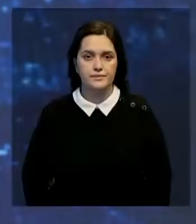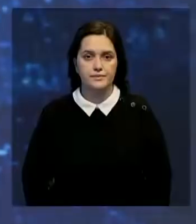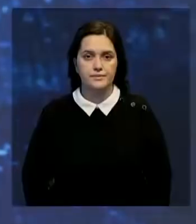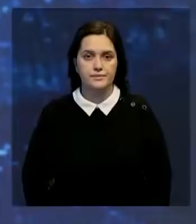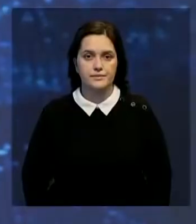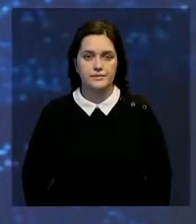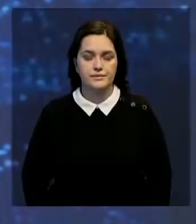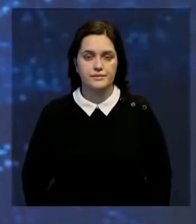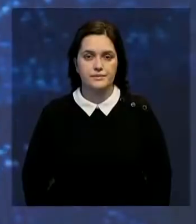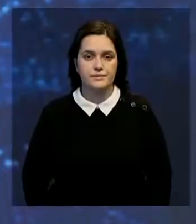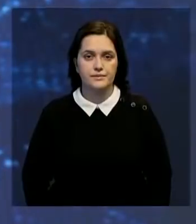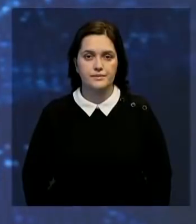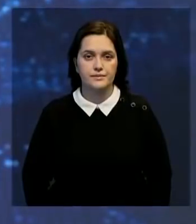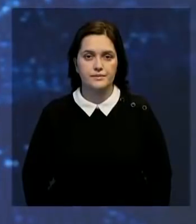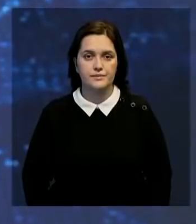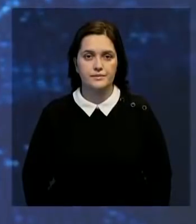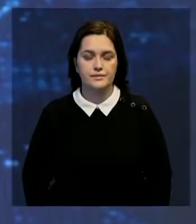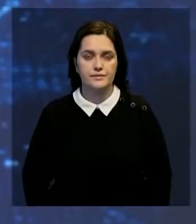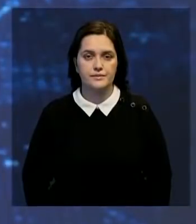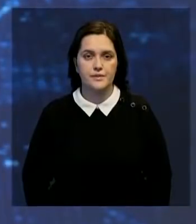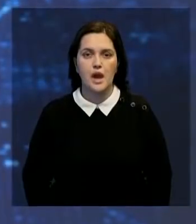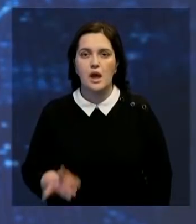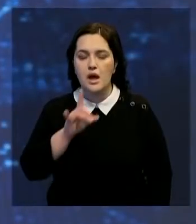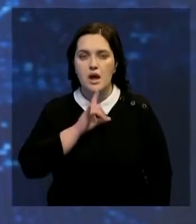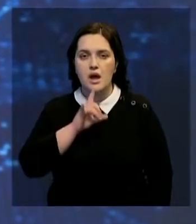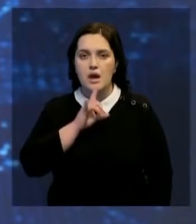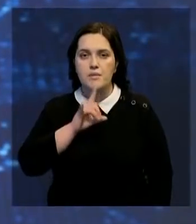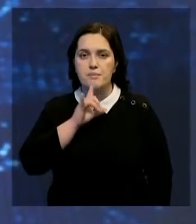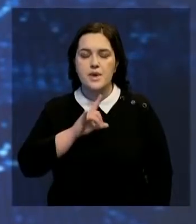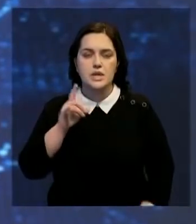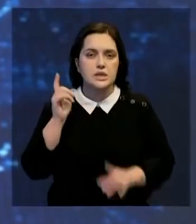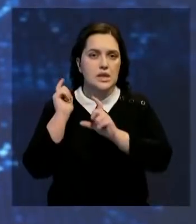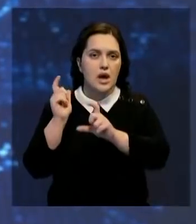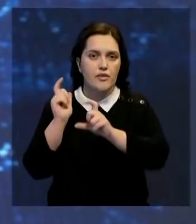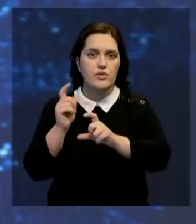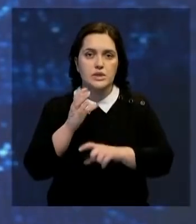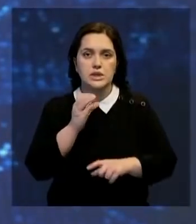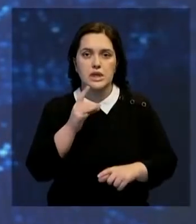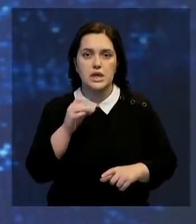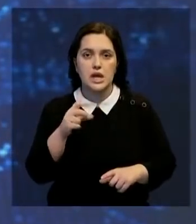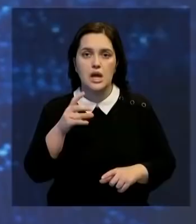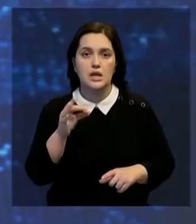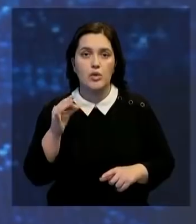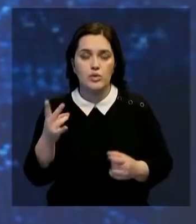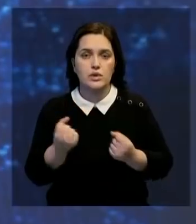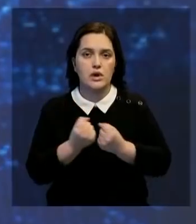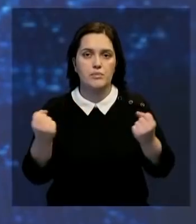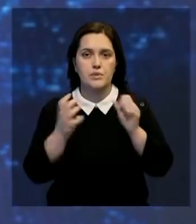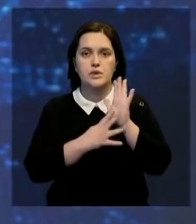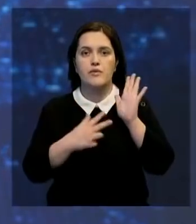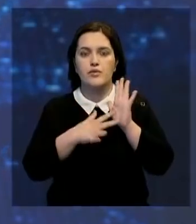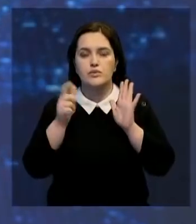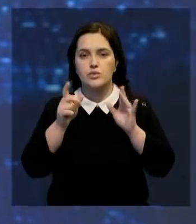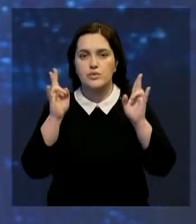К событиям в мире число жертв взрыва бензовоза в Сьерра-Леоне достигло по меньшей мере 98 человек.